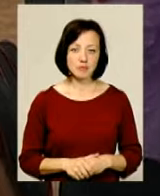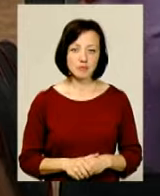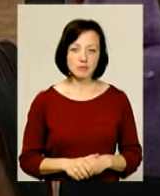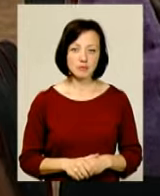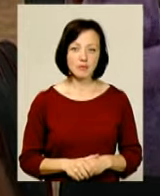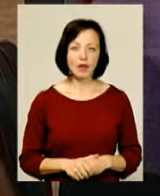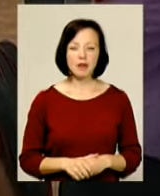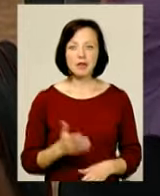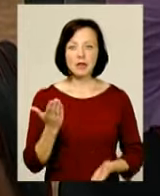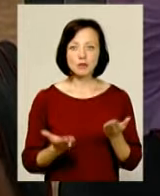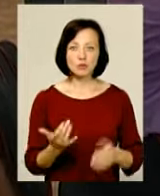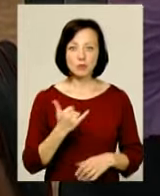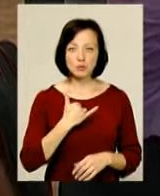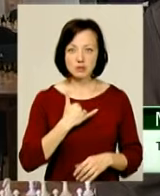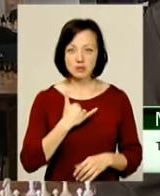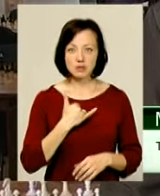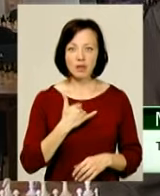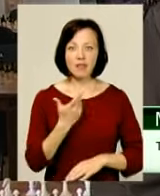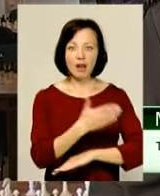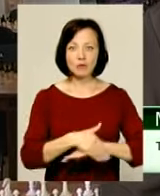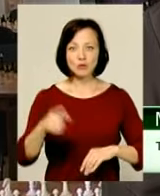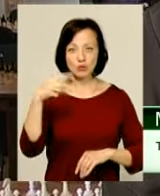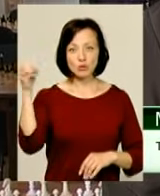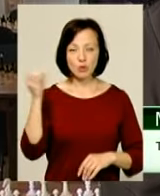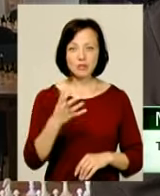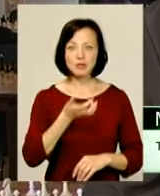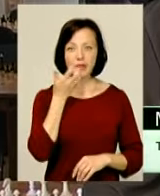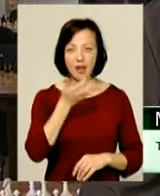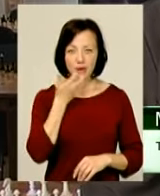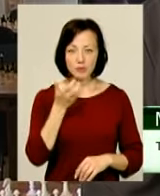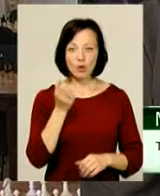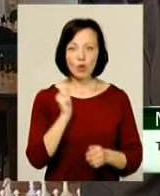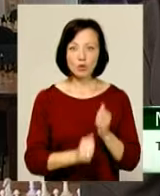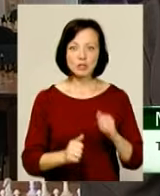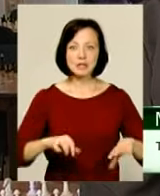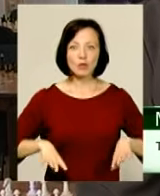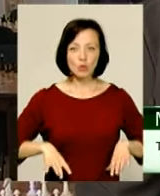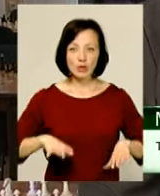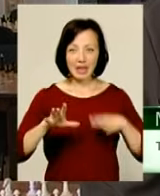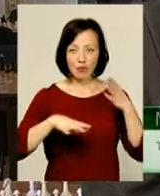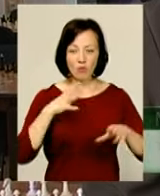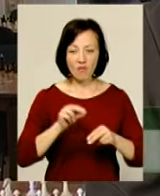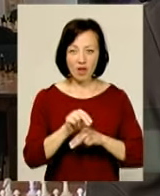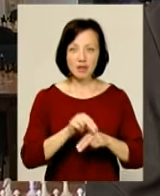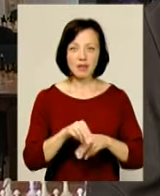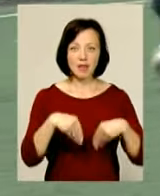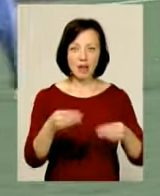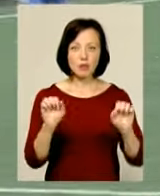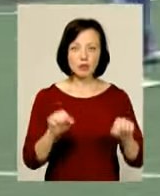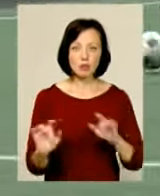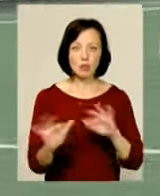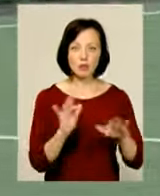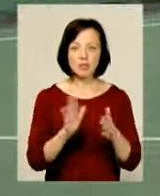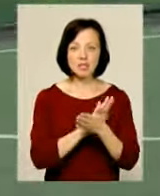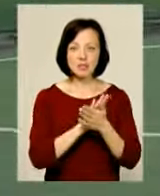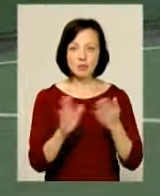Якщо в нас на дворі сонячно, тепло, то майже кожної тренування ми даємо діткам можливість порухатись